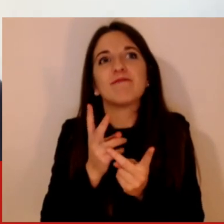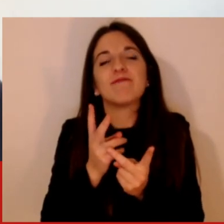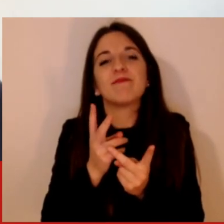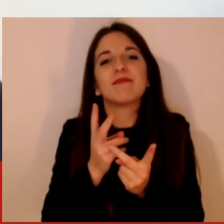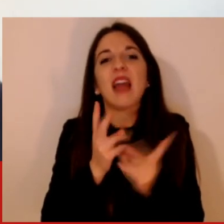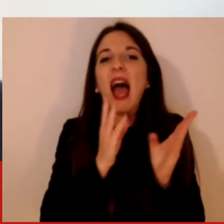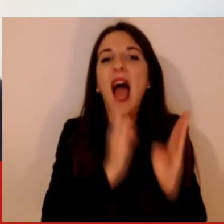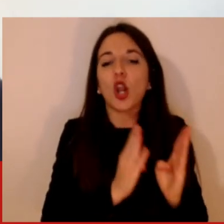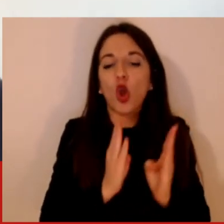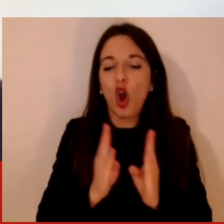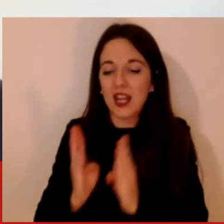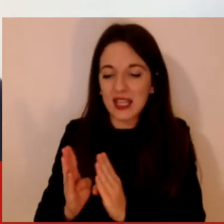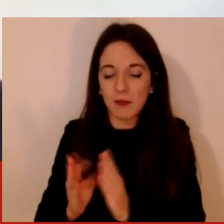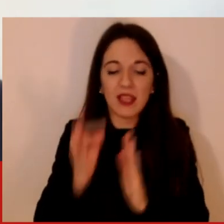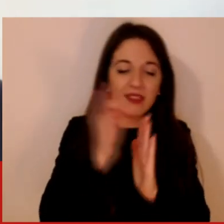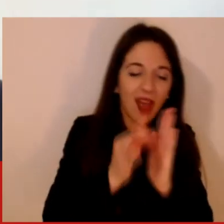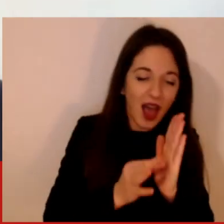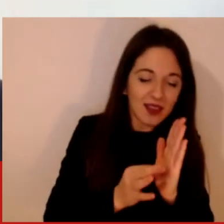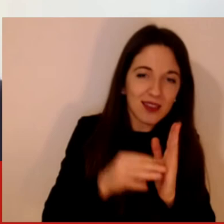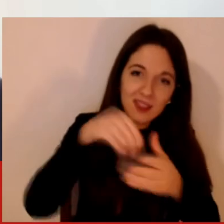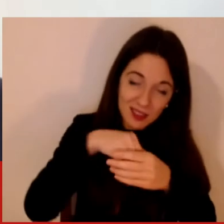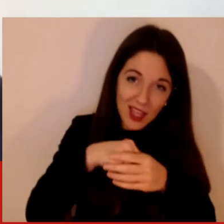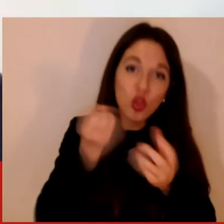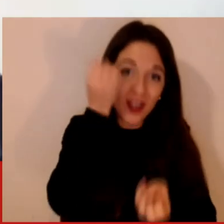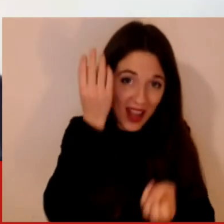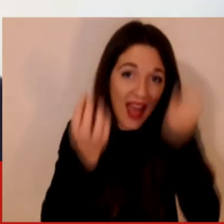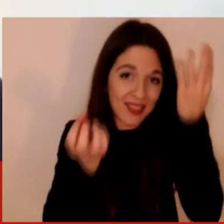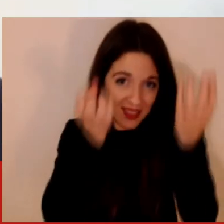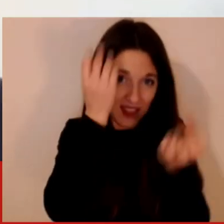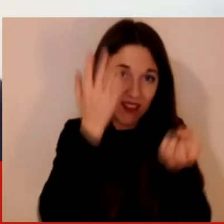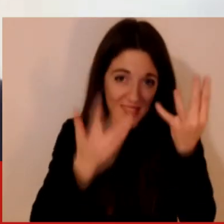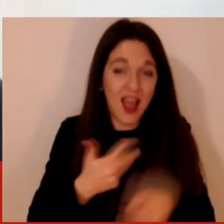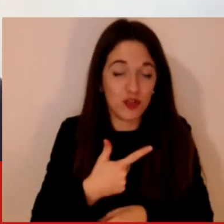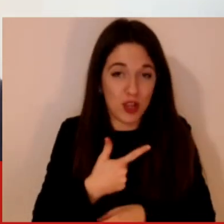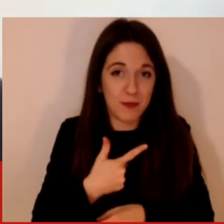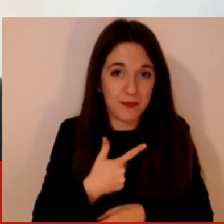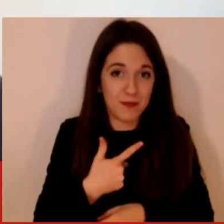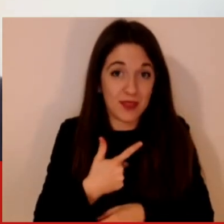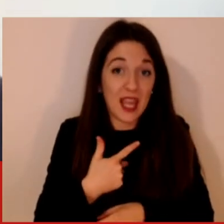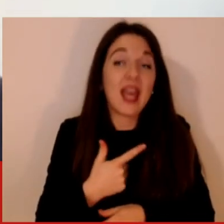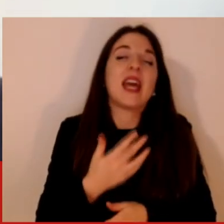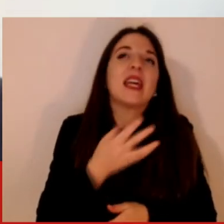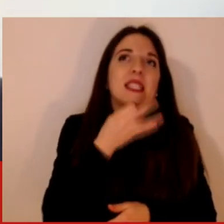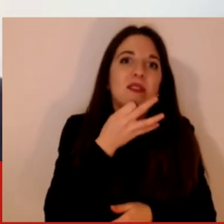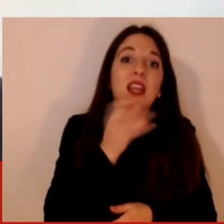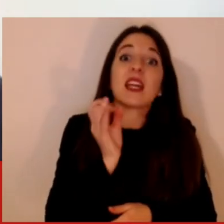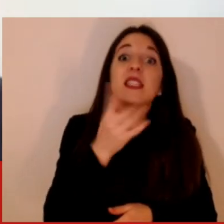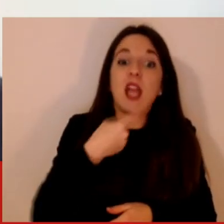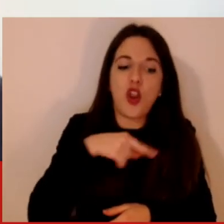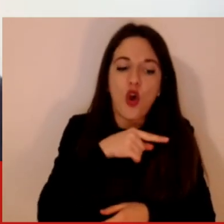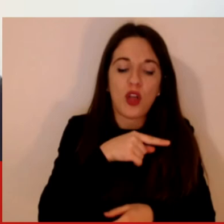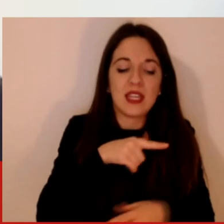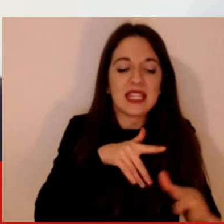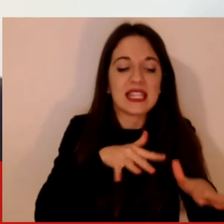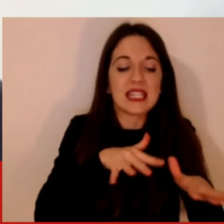di creatività ed è lì che dobbiamo giocare cioè se noi creiamo dei sistemi che sono troppo come dire la